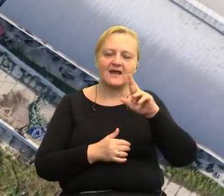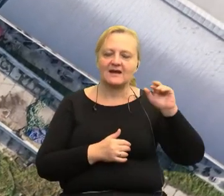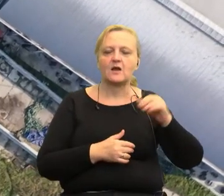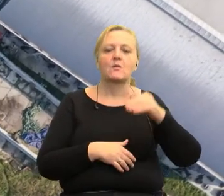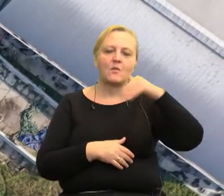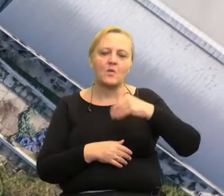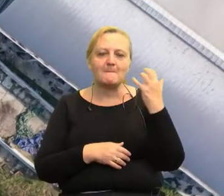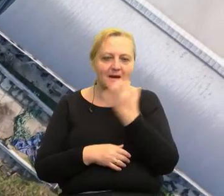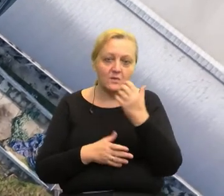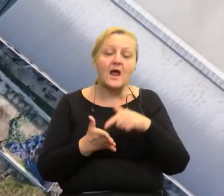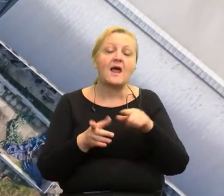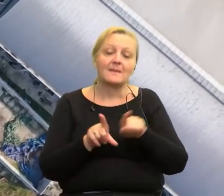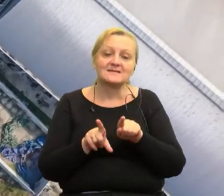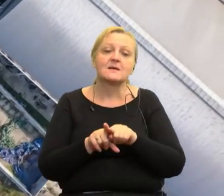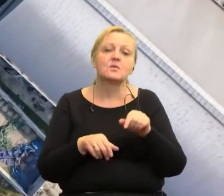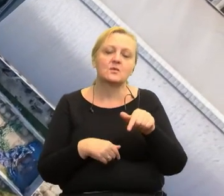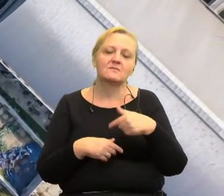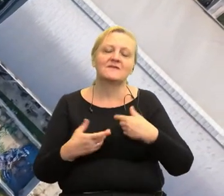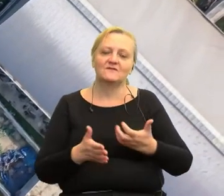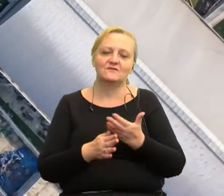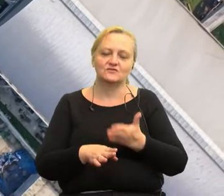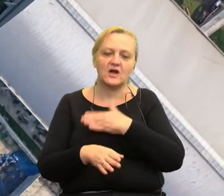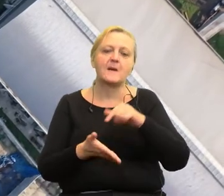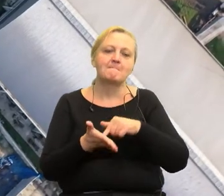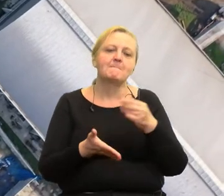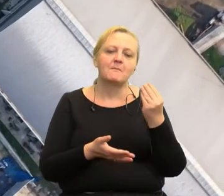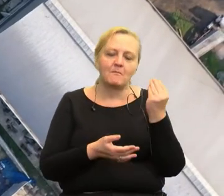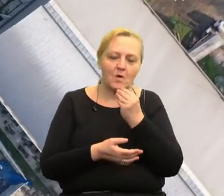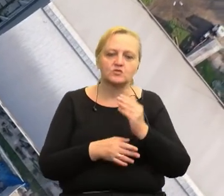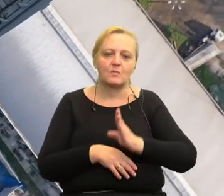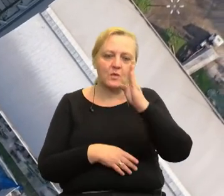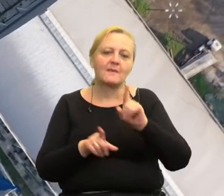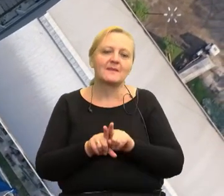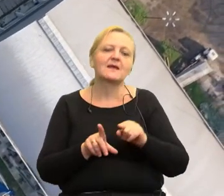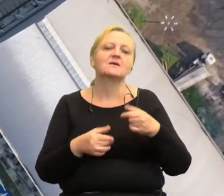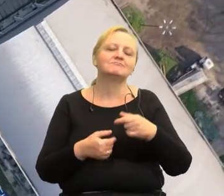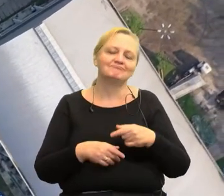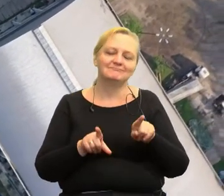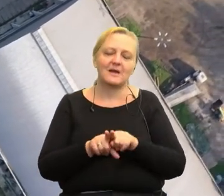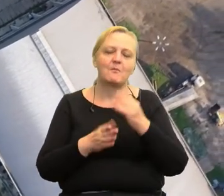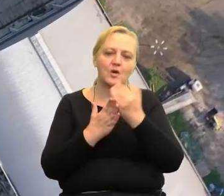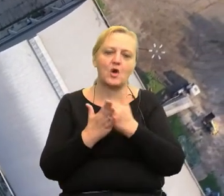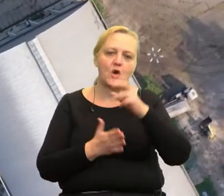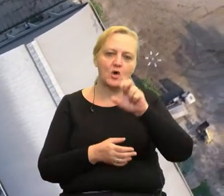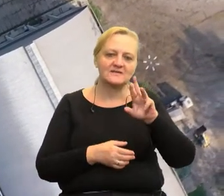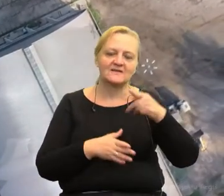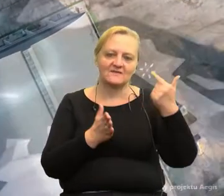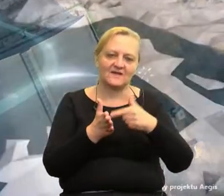Bałtyk, ale także z wcześniej wspomnianym programem Interreg Morze Północne oraz programem Horyzont 2020.